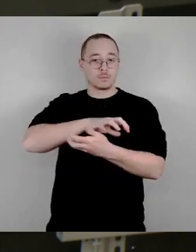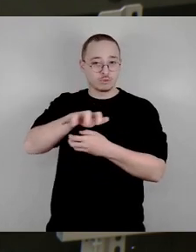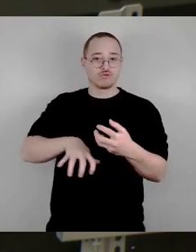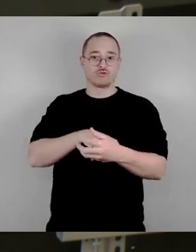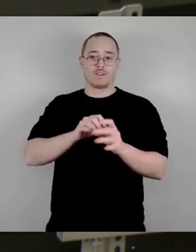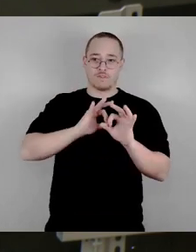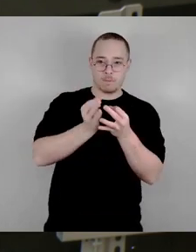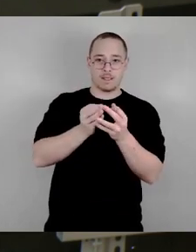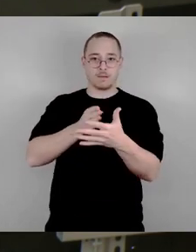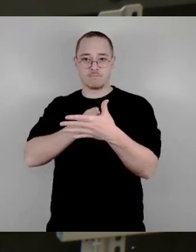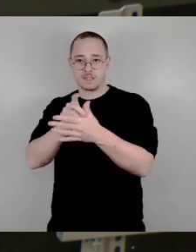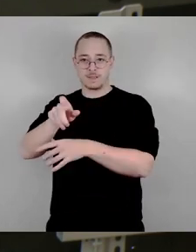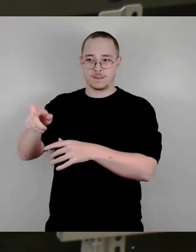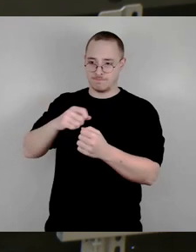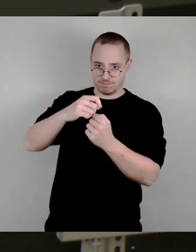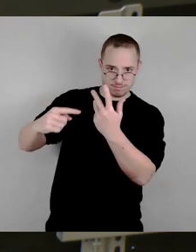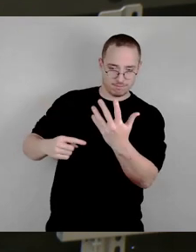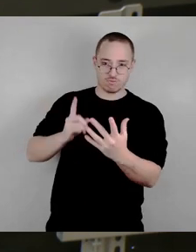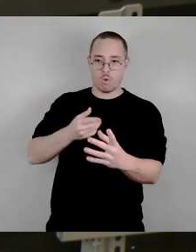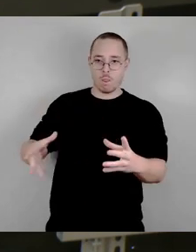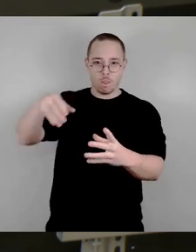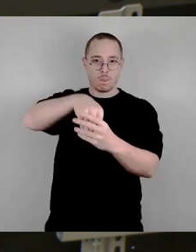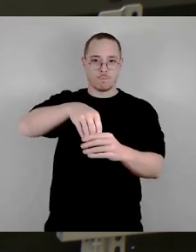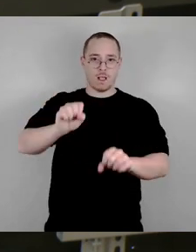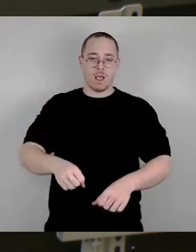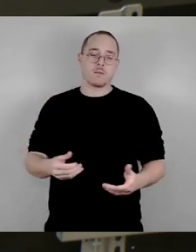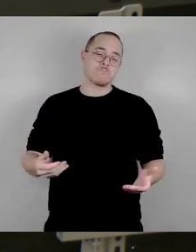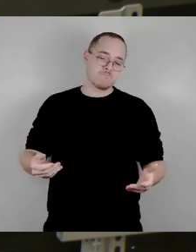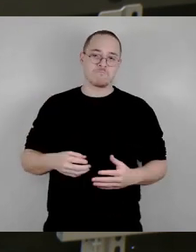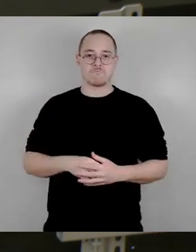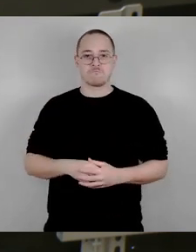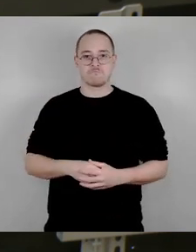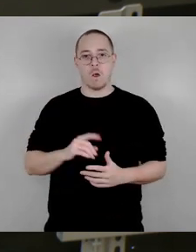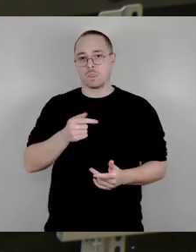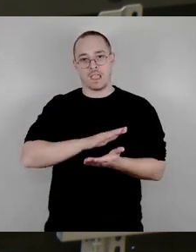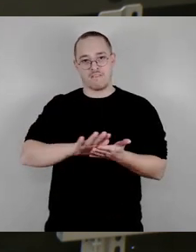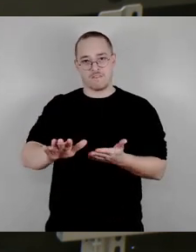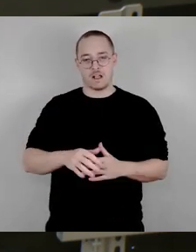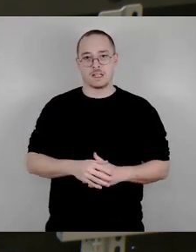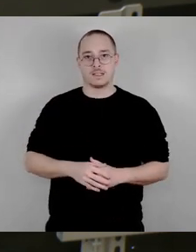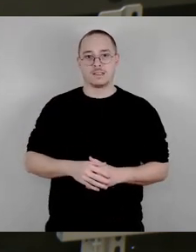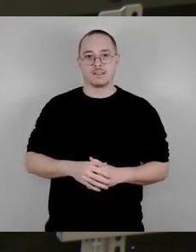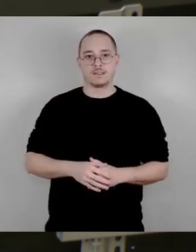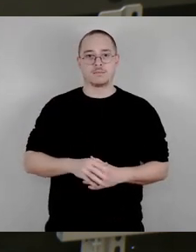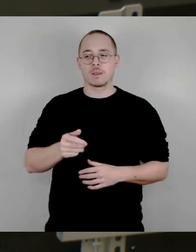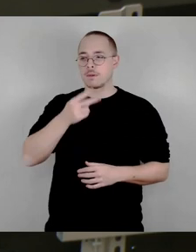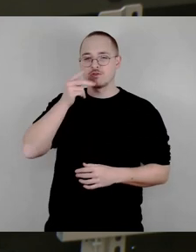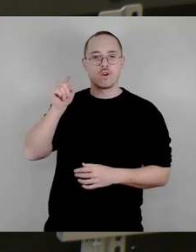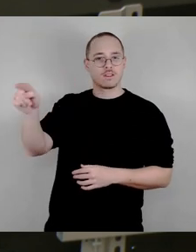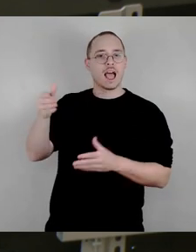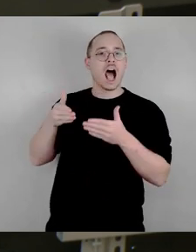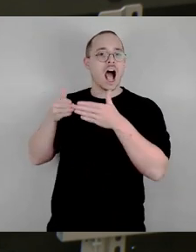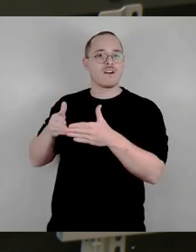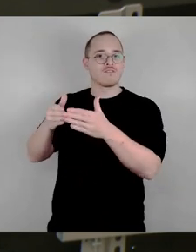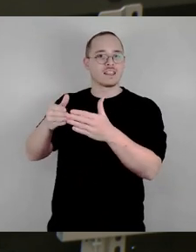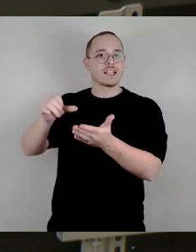Investitionenwohnbau uns bringt. Ich habe nochmal nachgeguckt, bei der HafenCity werden die Preise gerade zwischen 6.300